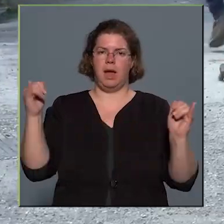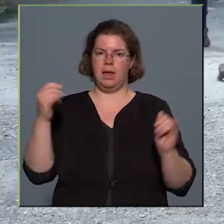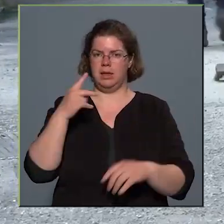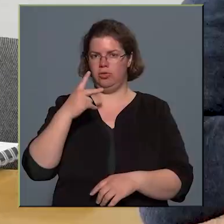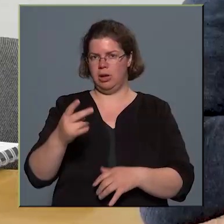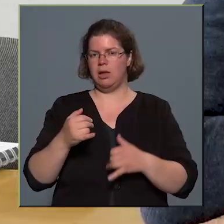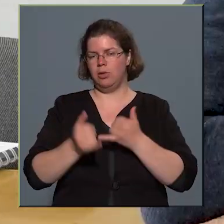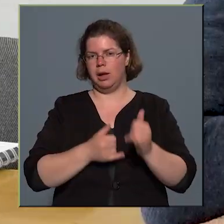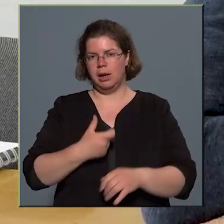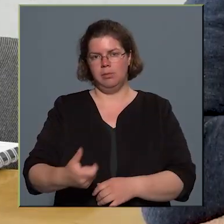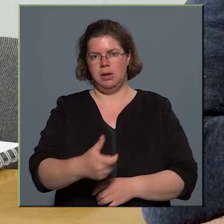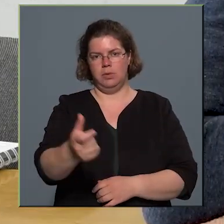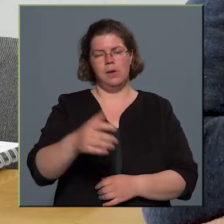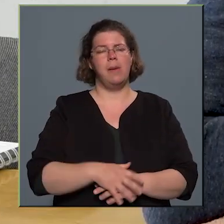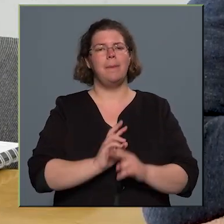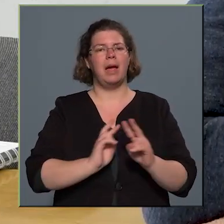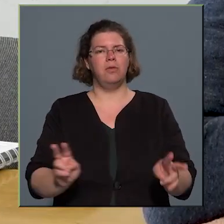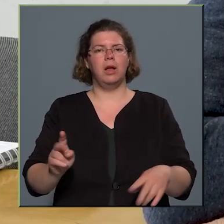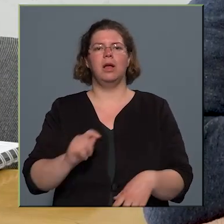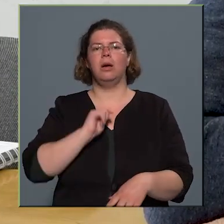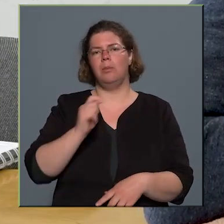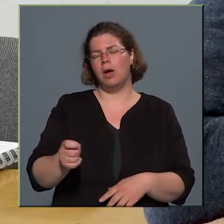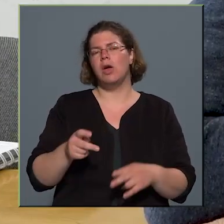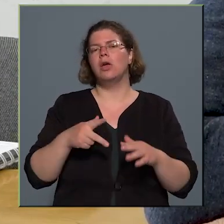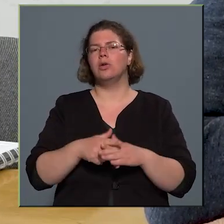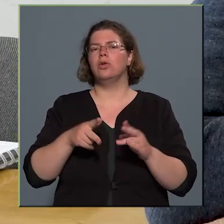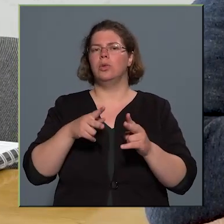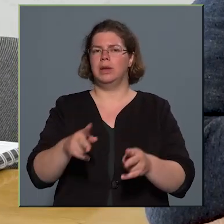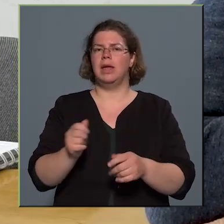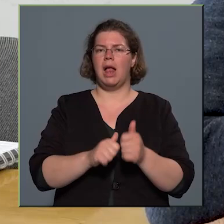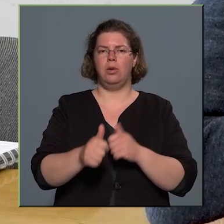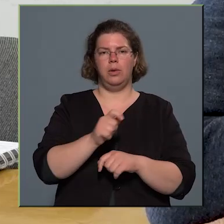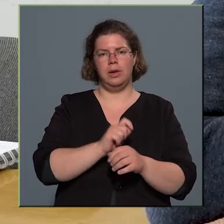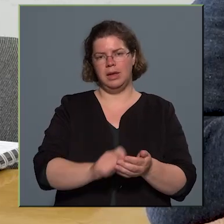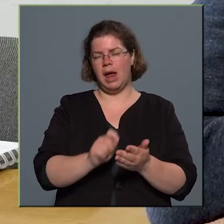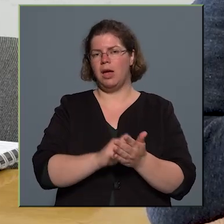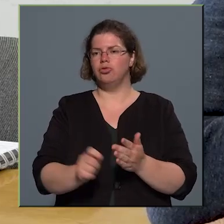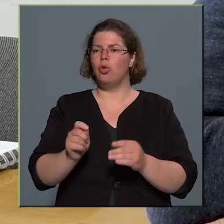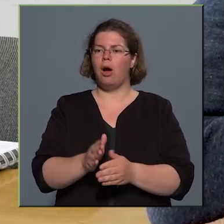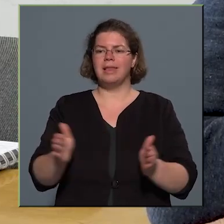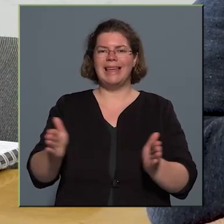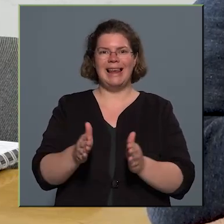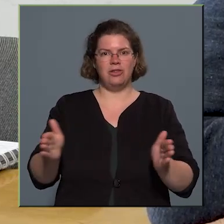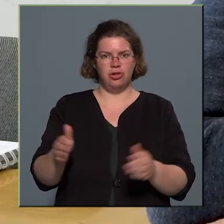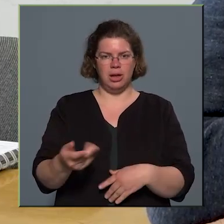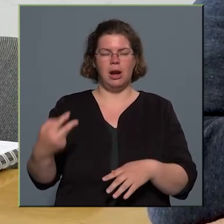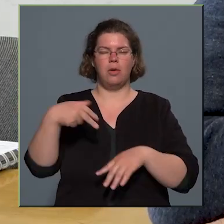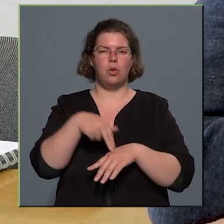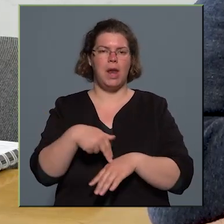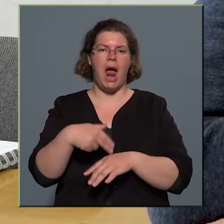Tehát megvannak a magyar útügyi műszaki előírások szerint a megfelelő szélességek, az önálló kerékpárutakra,